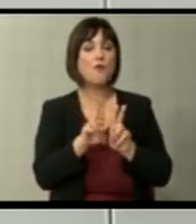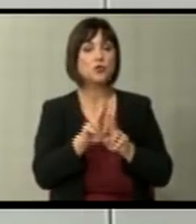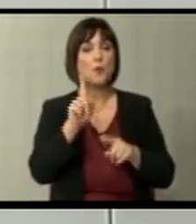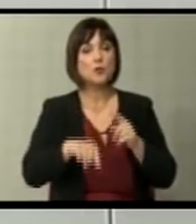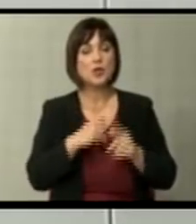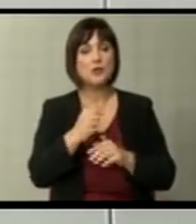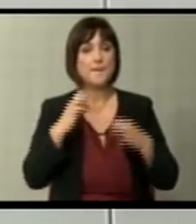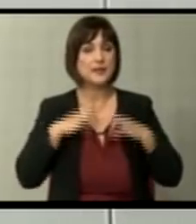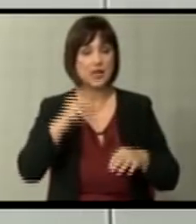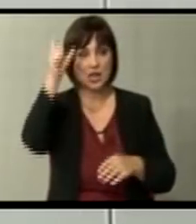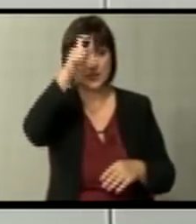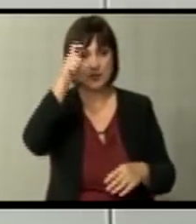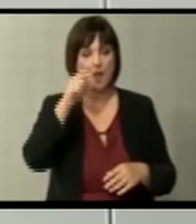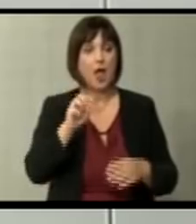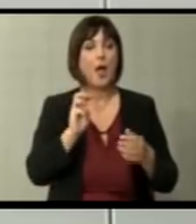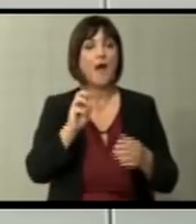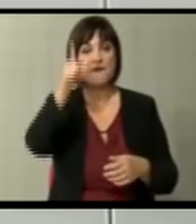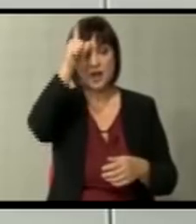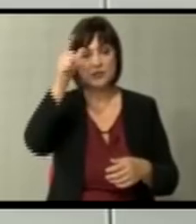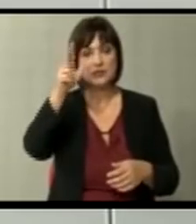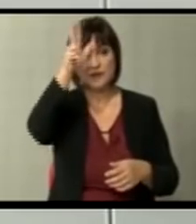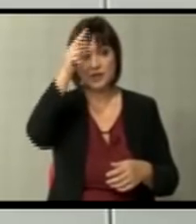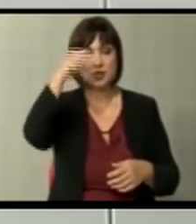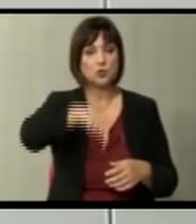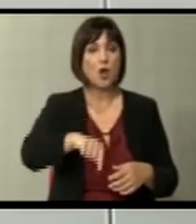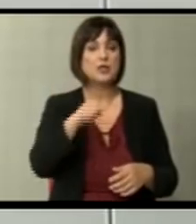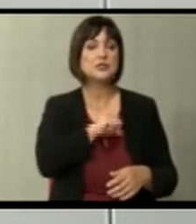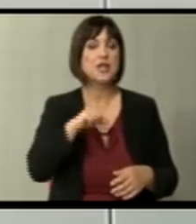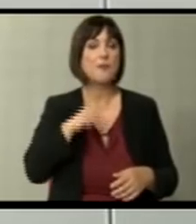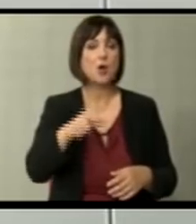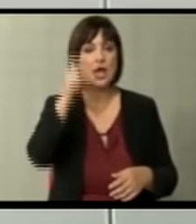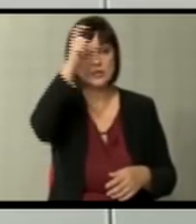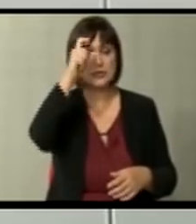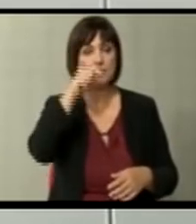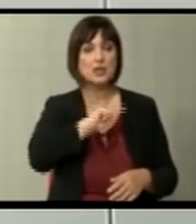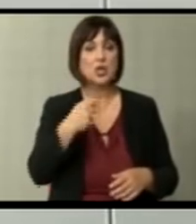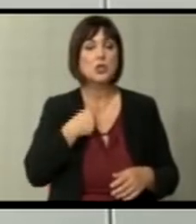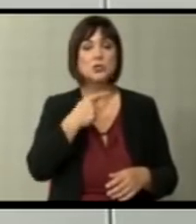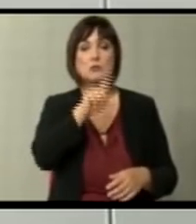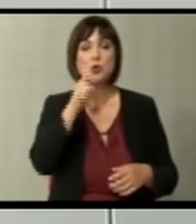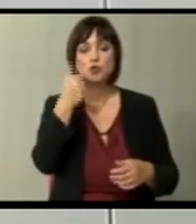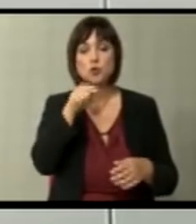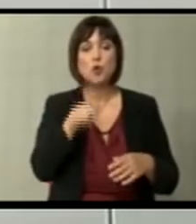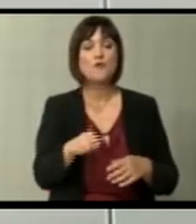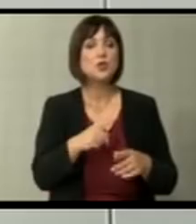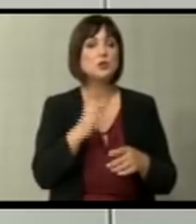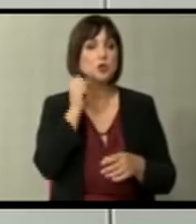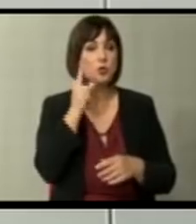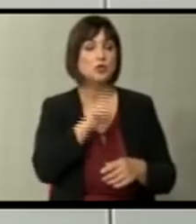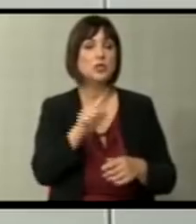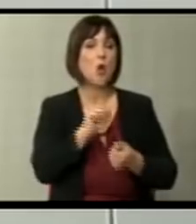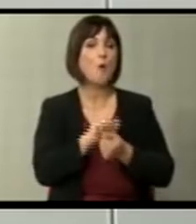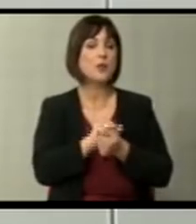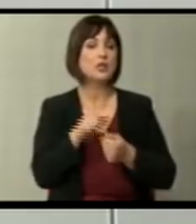последно време. Макрон доаѓе во регионот само кој Вучич во Србија, никој од нас не се запраша што тука се случува, па никој од